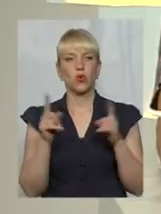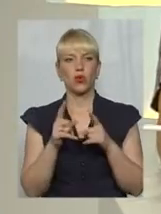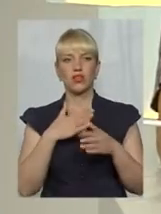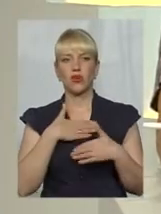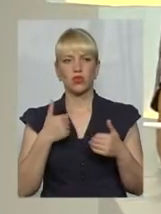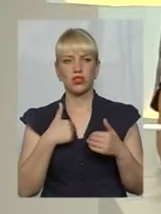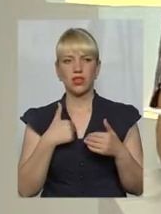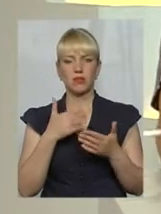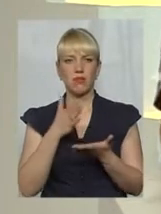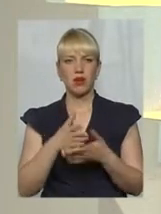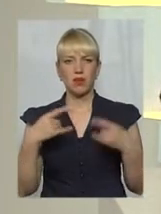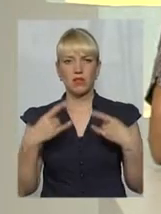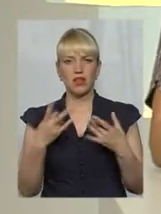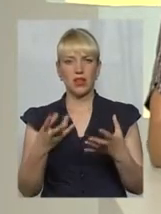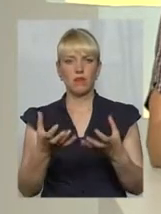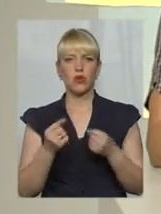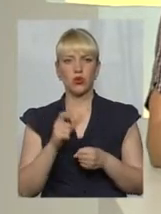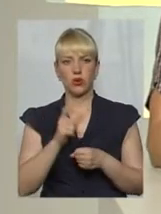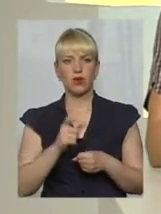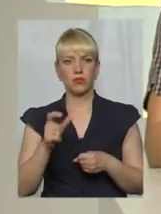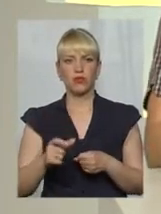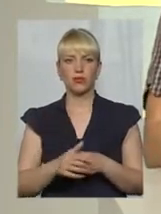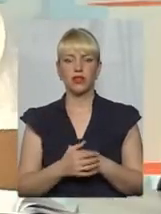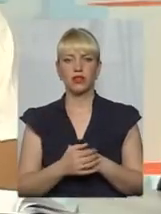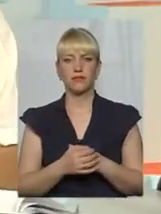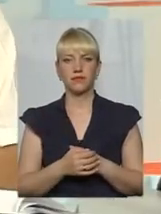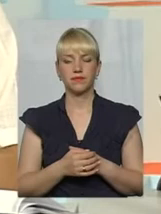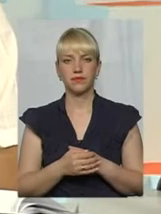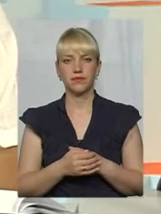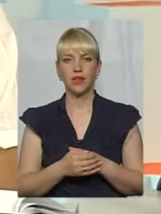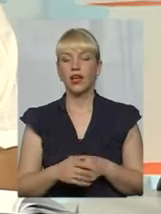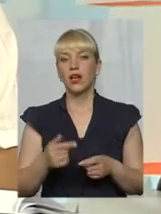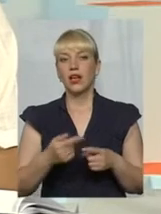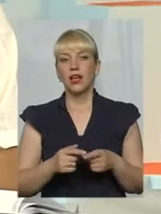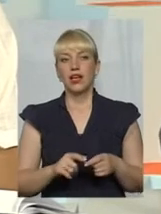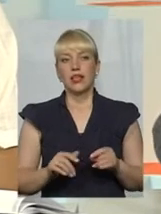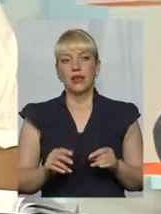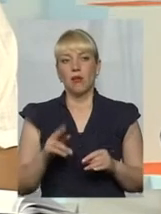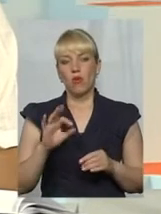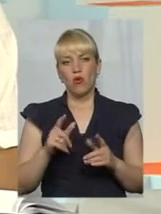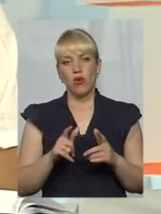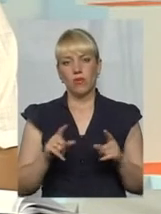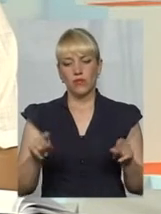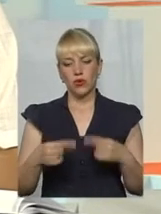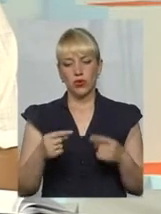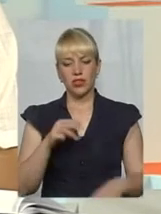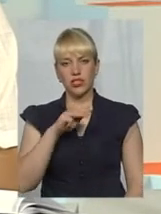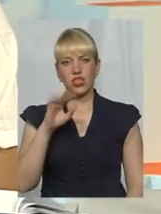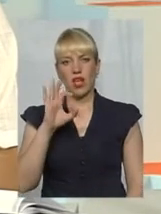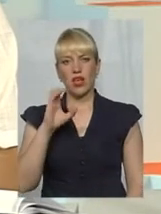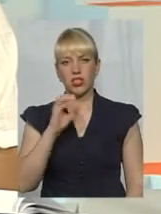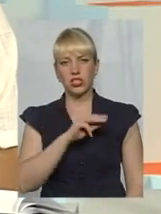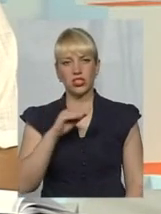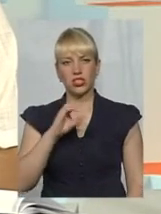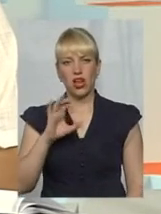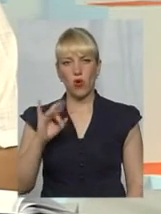перетворити наш прямий ефір на прийом громадян Василя Новачка. коротенько. Справа в тому, по самій організації ЖАО, так? Так. ЖАО, то